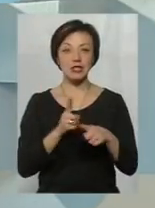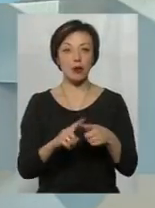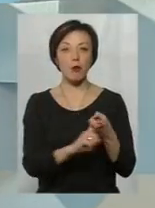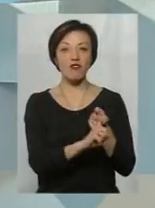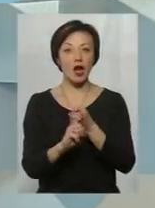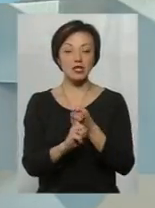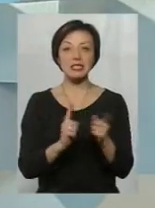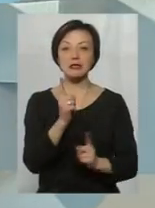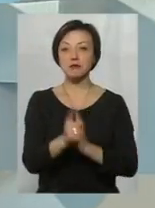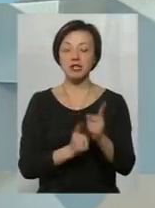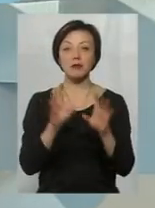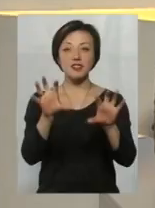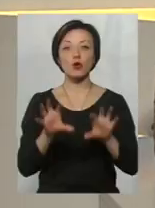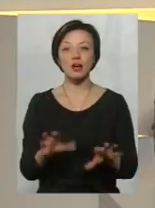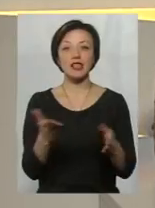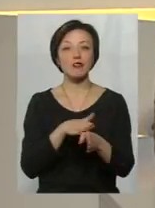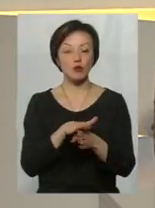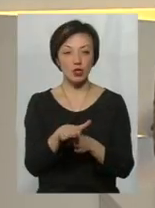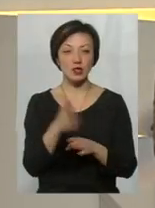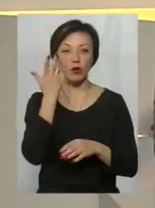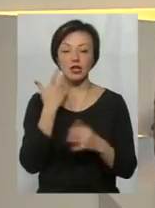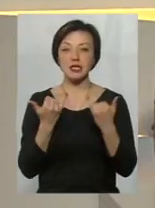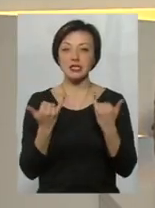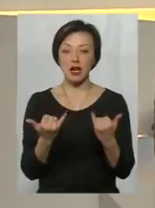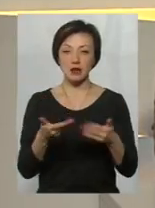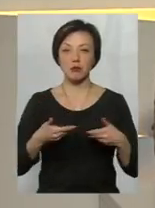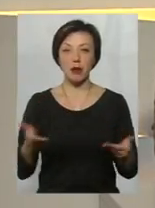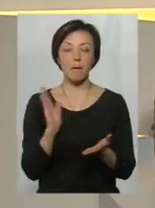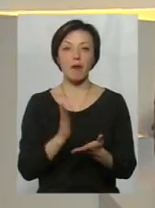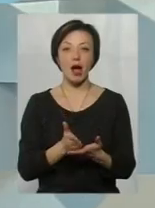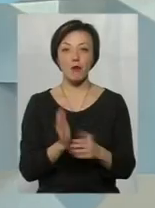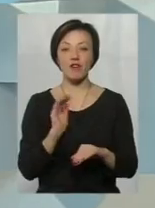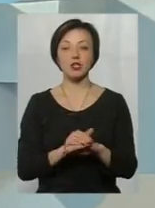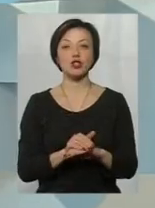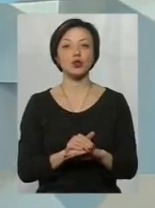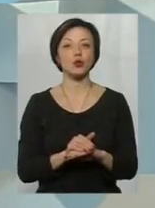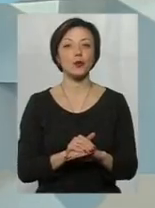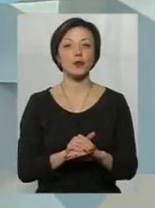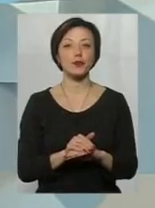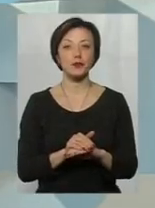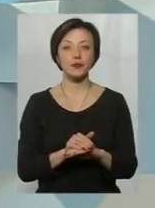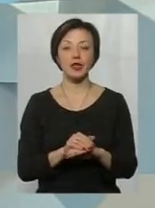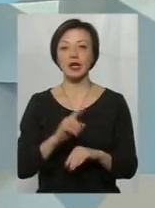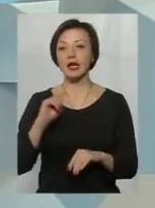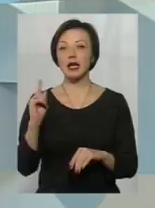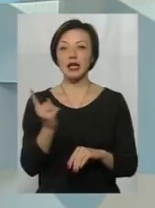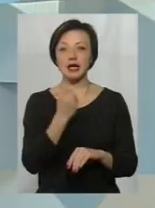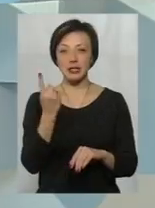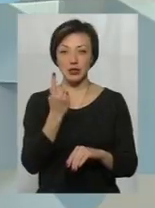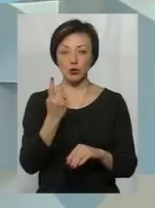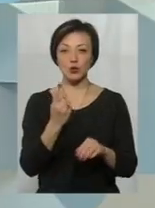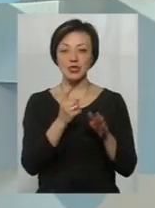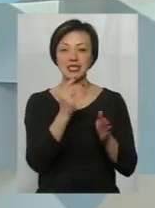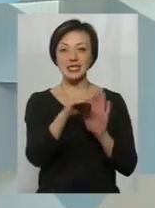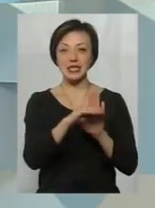пов'язано із тими змінами в законодавстві, які відбулися, коли зараз ми маємо фактично єдину кредитну транспортну систему,